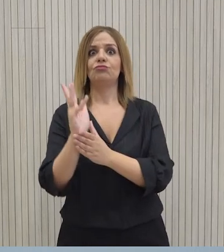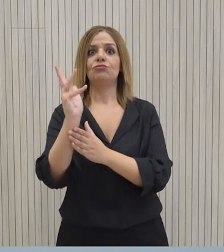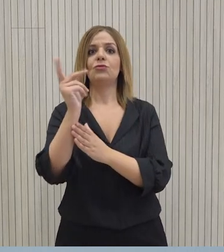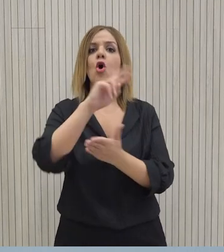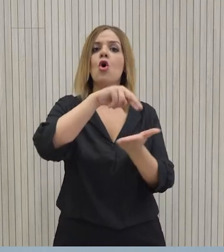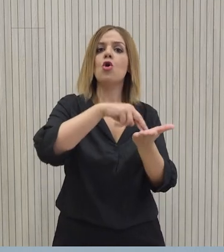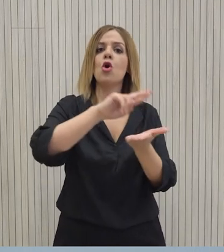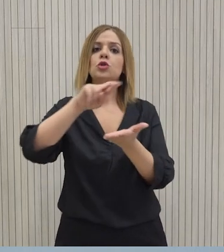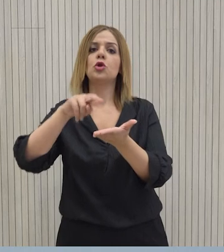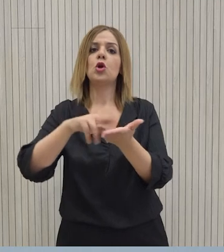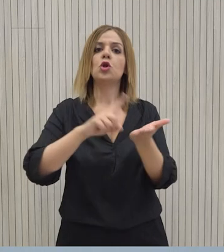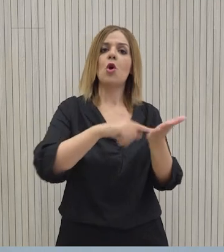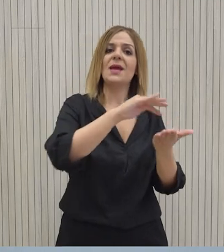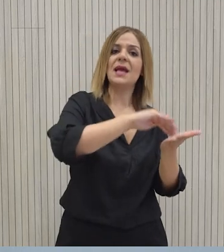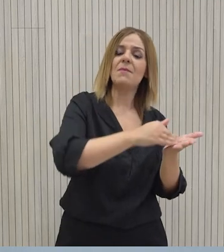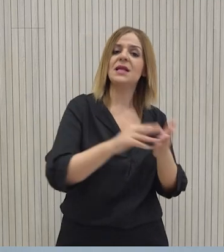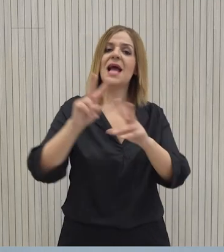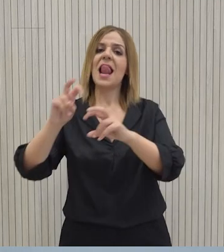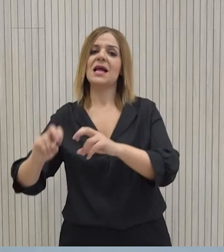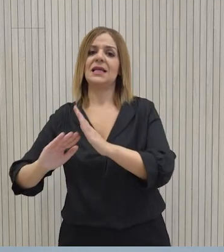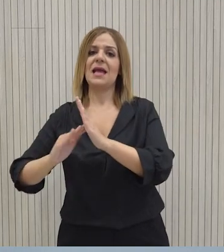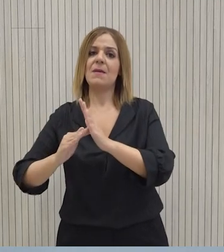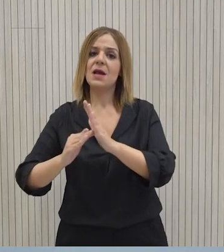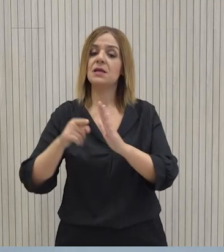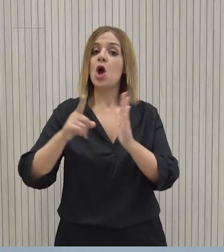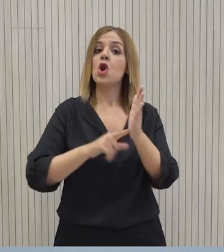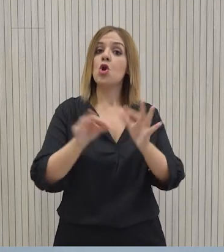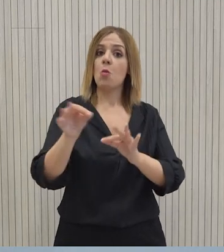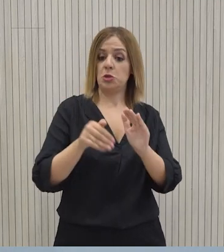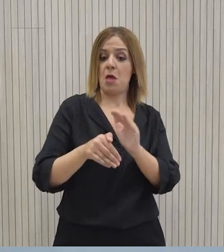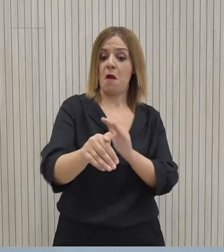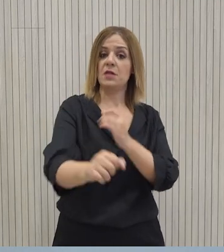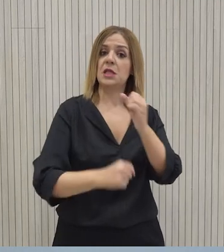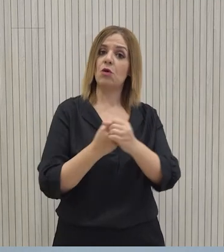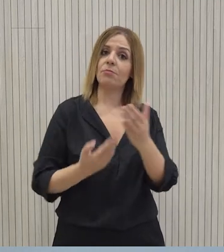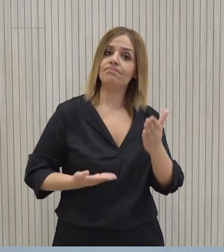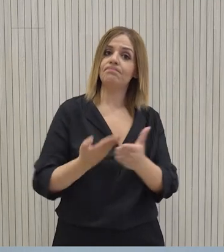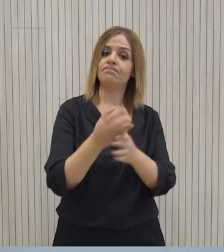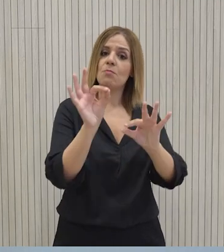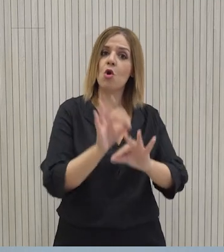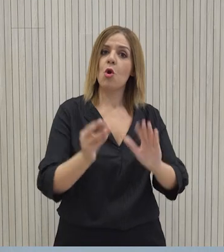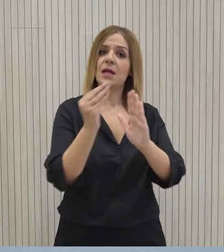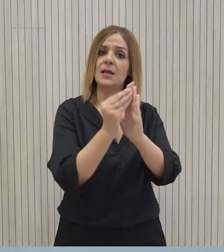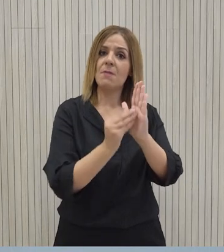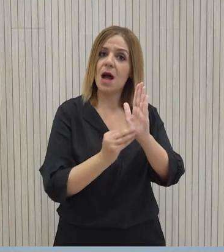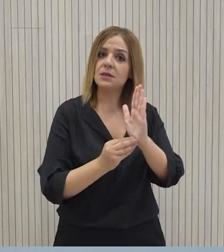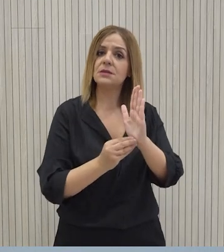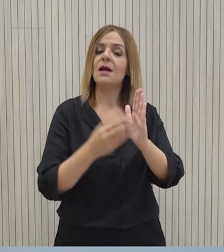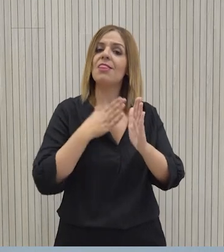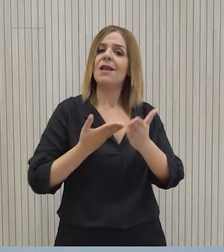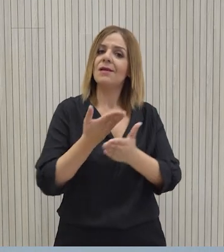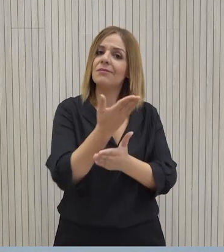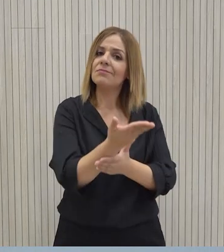τόσο της νομικής υπηρεσίας αλλά και της ελεκτικής υπηρεσίας και είναι νομοσχεδία τα οποία εντός του έτους θα προετοιμαστούν από την εκτελεστική εξουσία για να